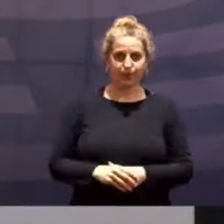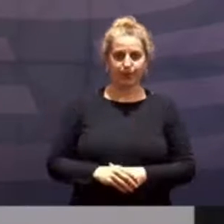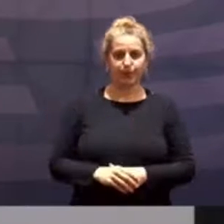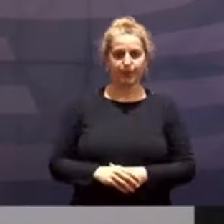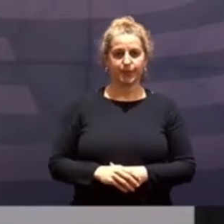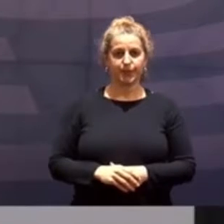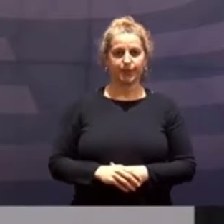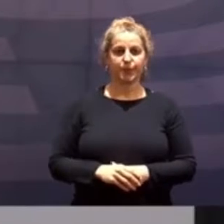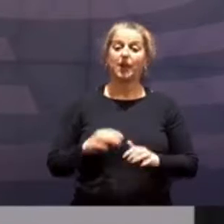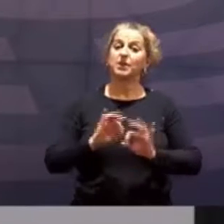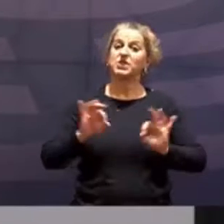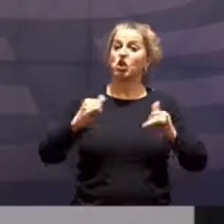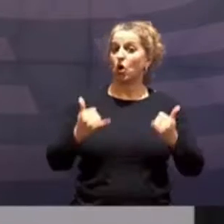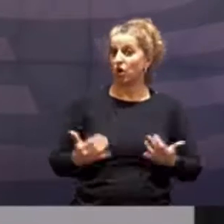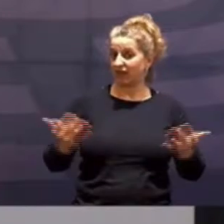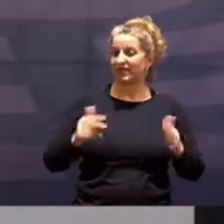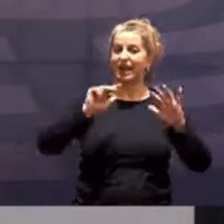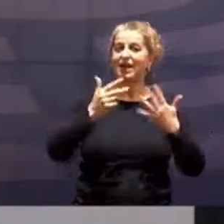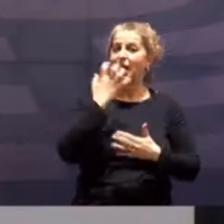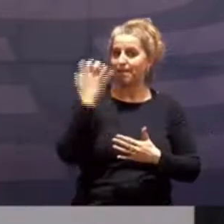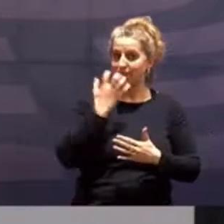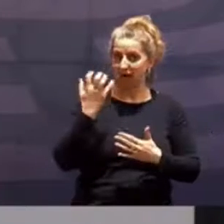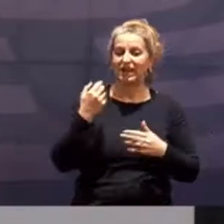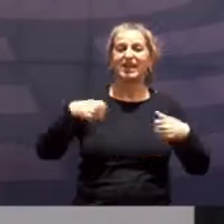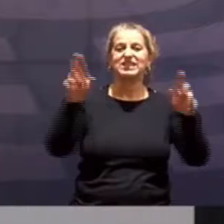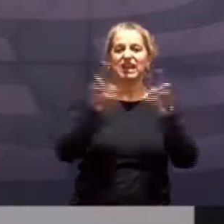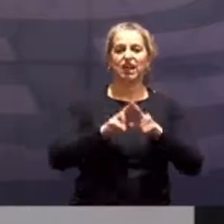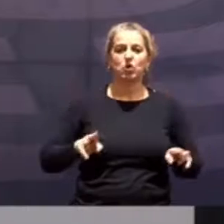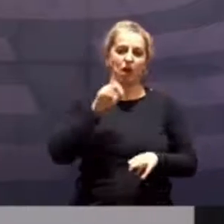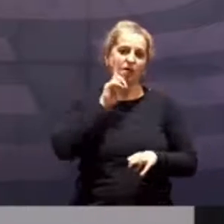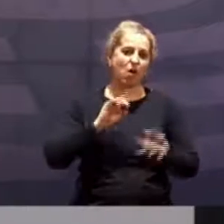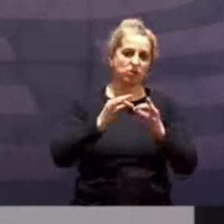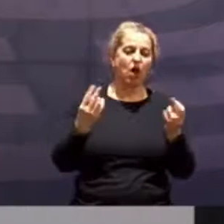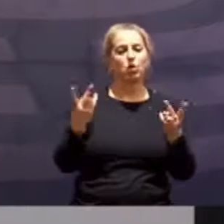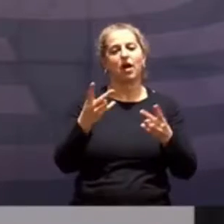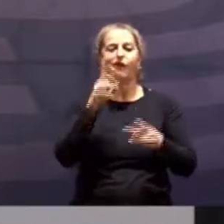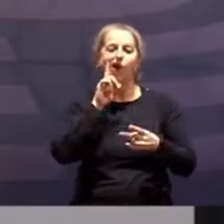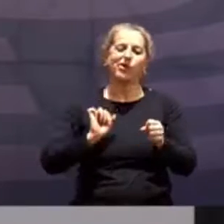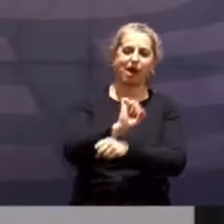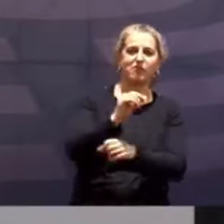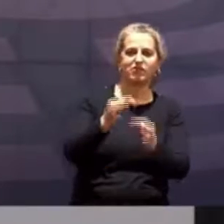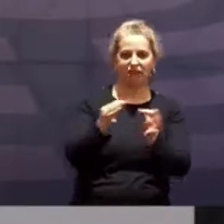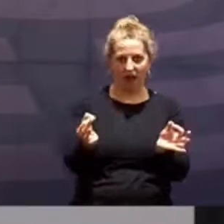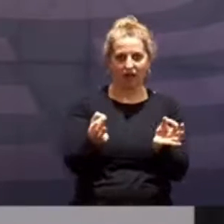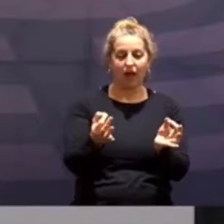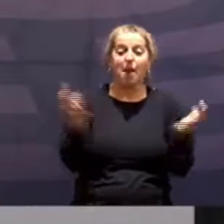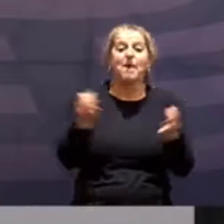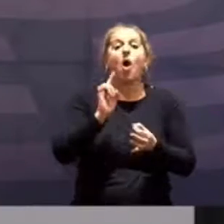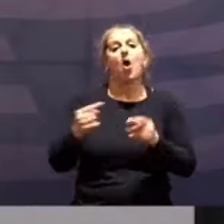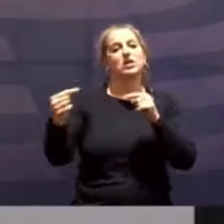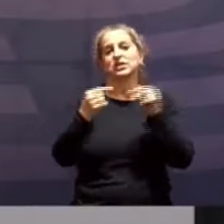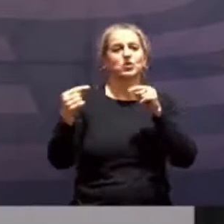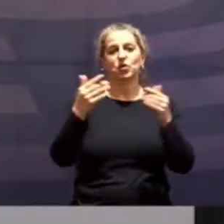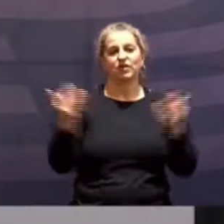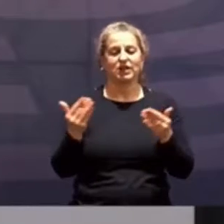Insbesondere heute, am 8. März, im Internationalen Frauentag oder auch Frauenkampftag, kommt eine Debatte nicht aus, ohne die